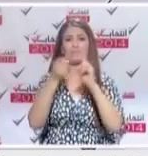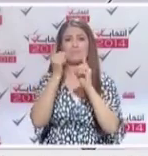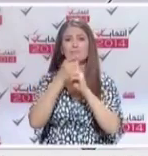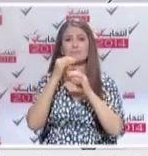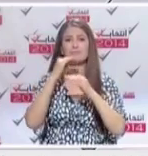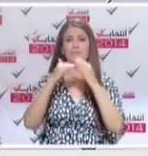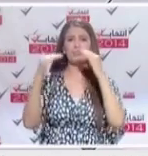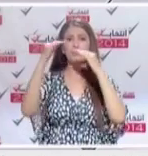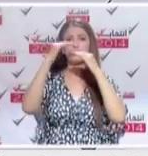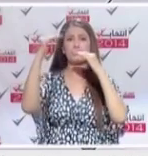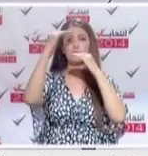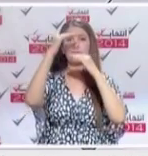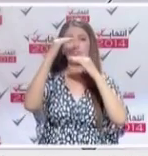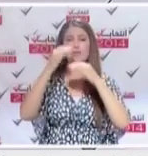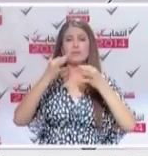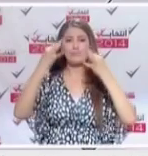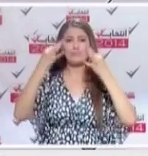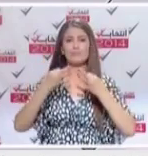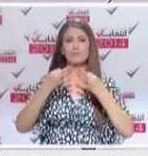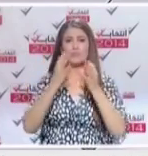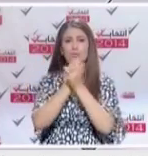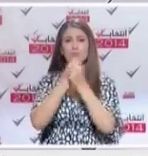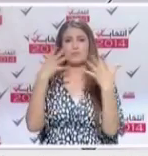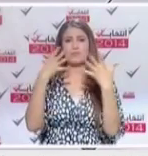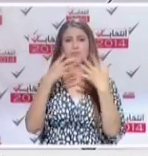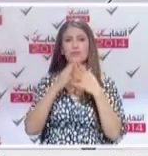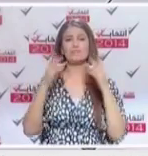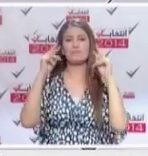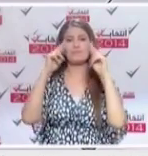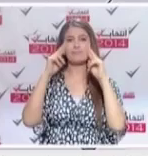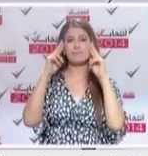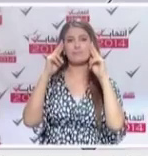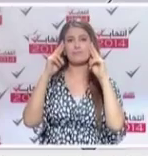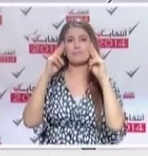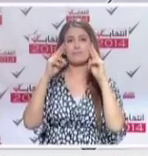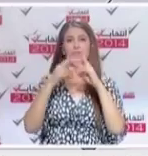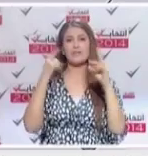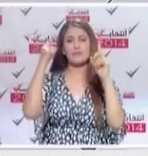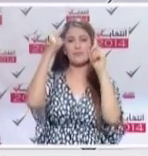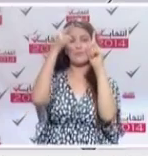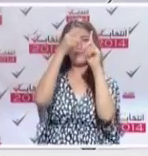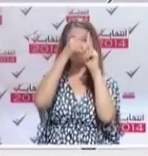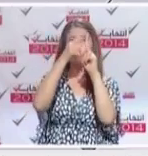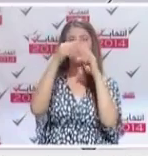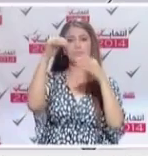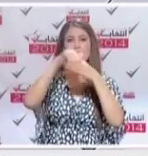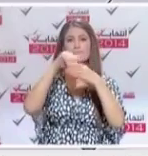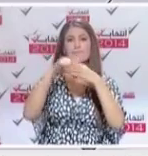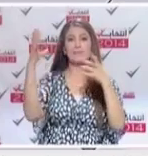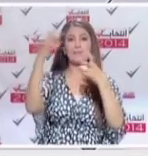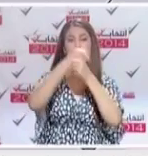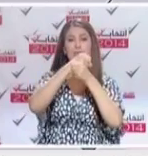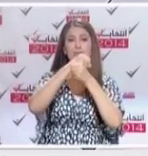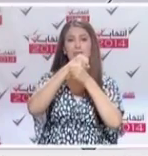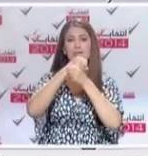بعد يوم وعليه فإنني سأسعى في صورة فوزنا في هذه الانتخابات أن أوفر القدر